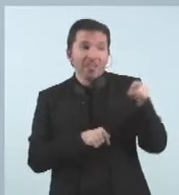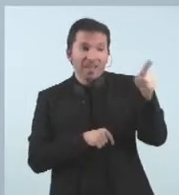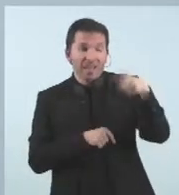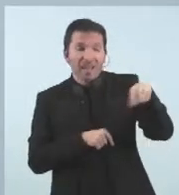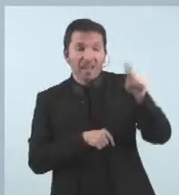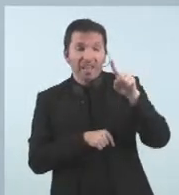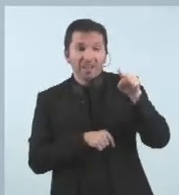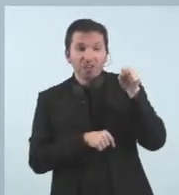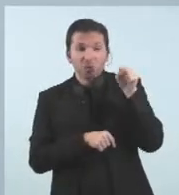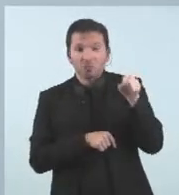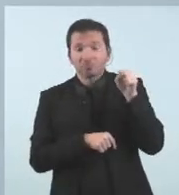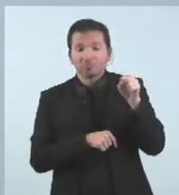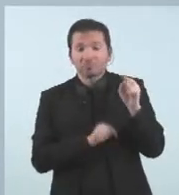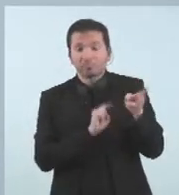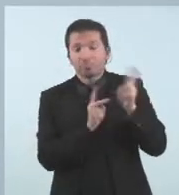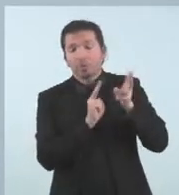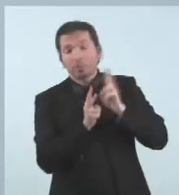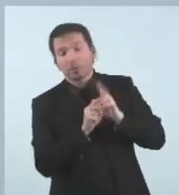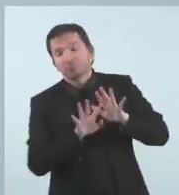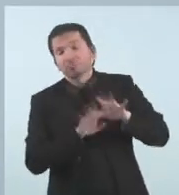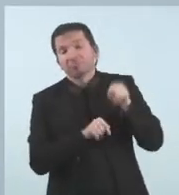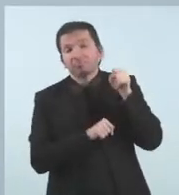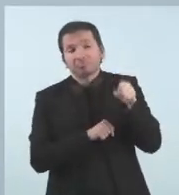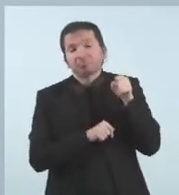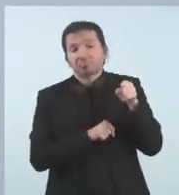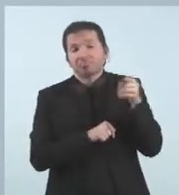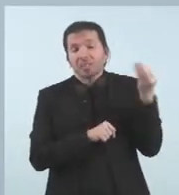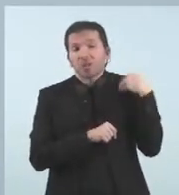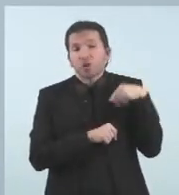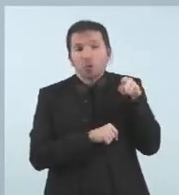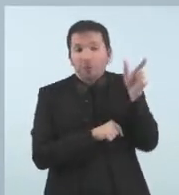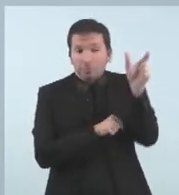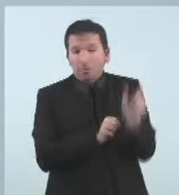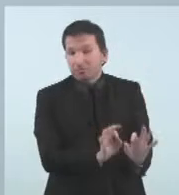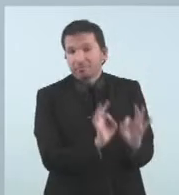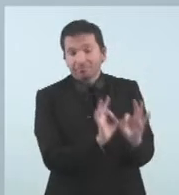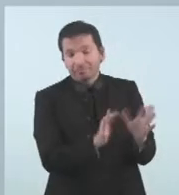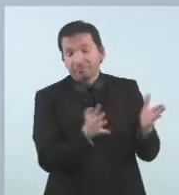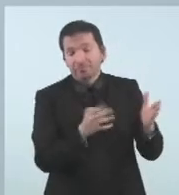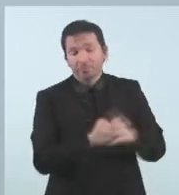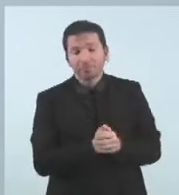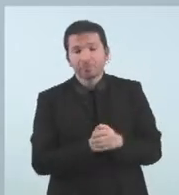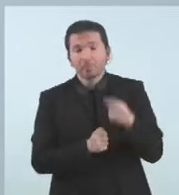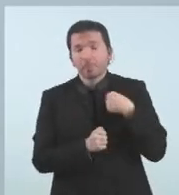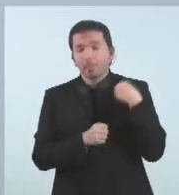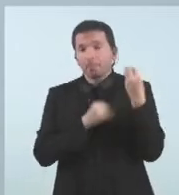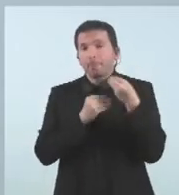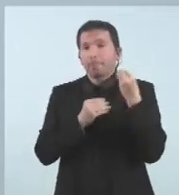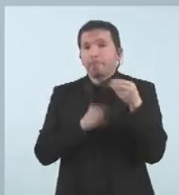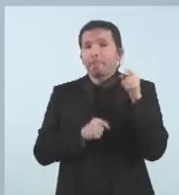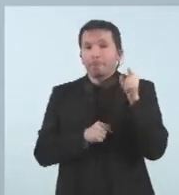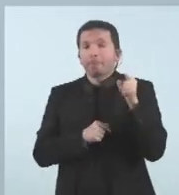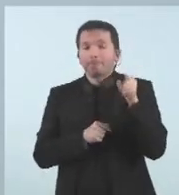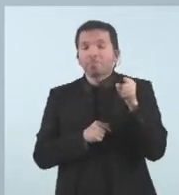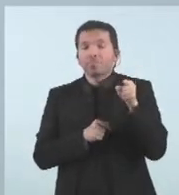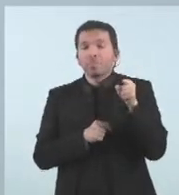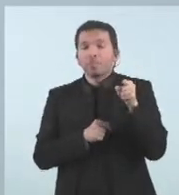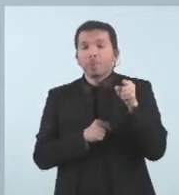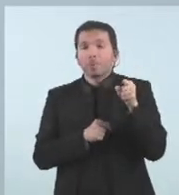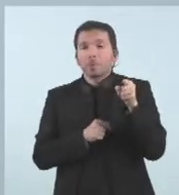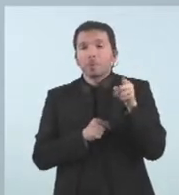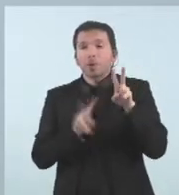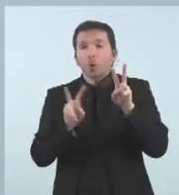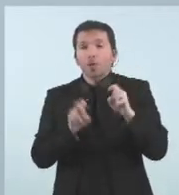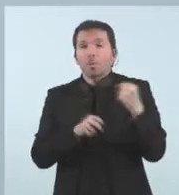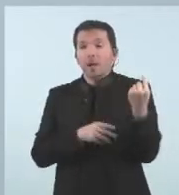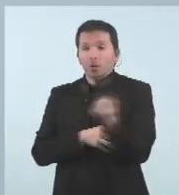Diria que aquesta darrera setmana ha iniciat una campanya de publicitat exageradament populista al voltant d'un tema que ens